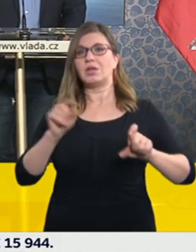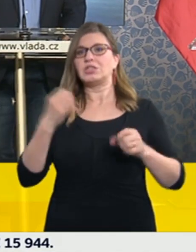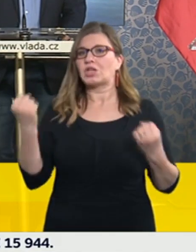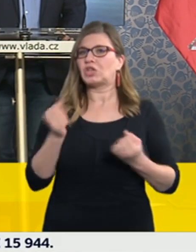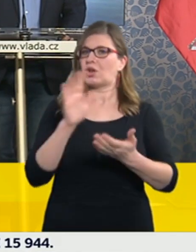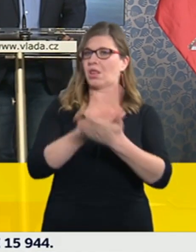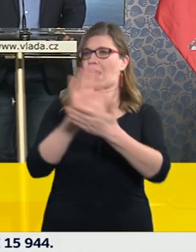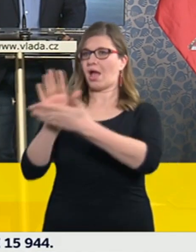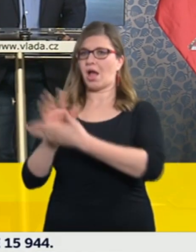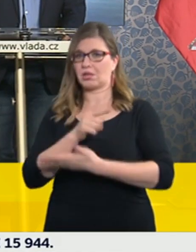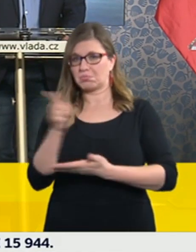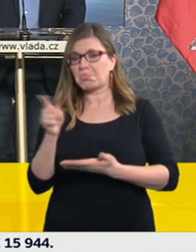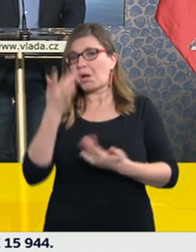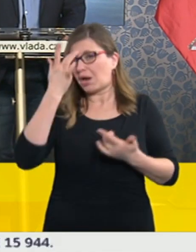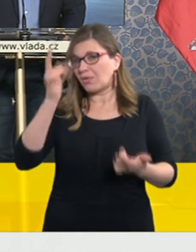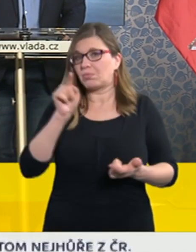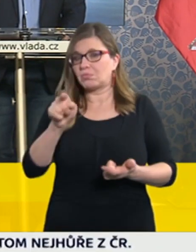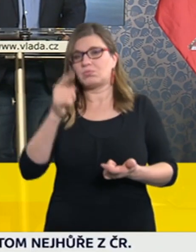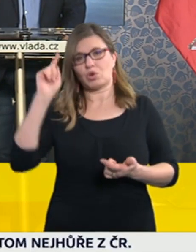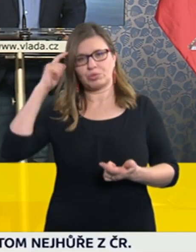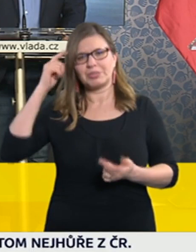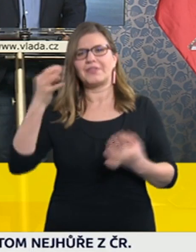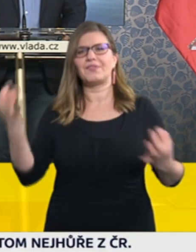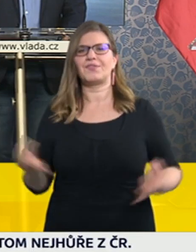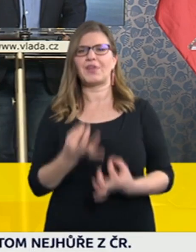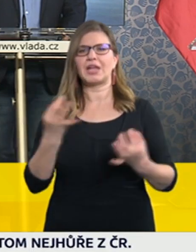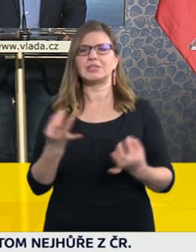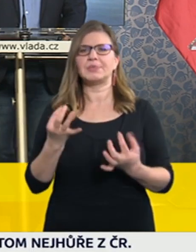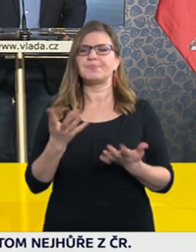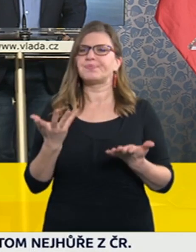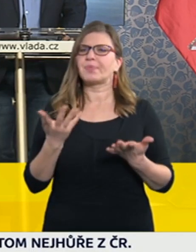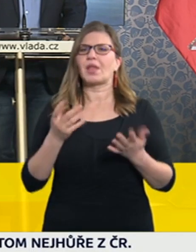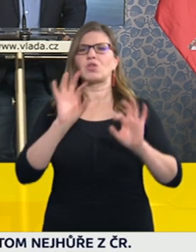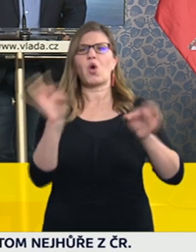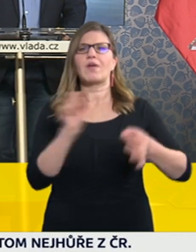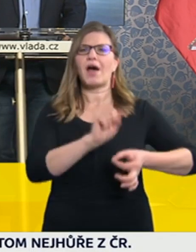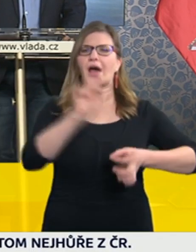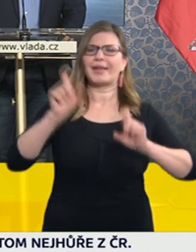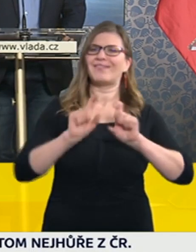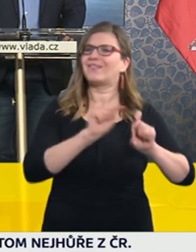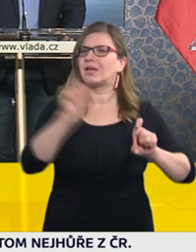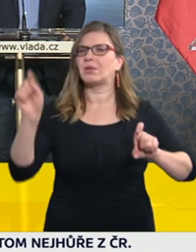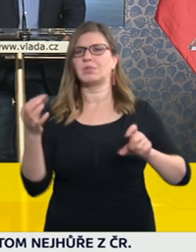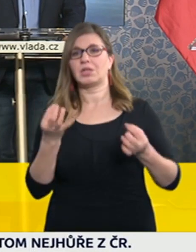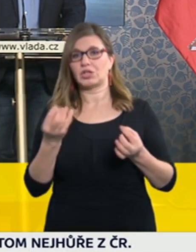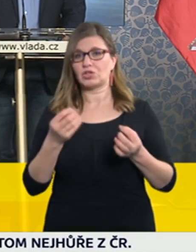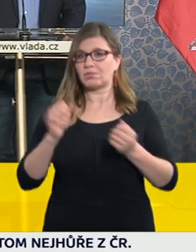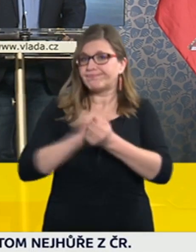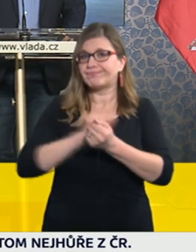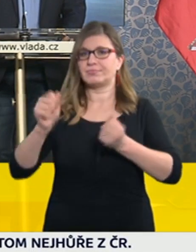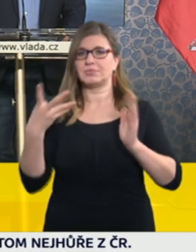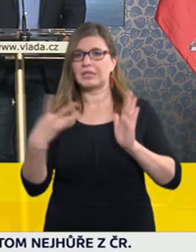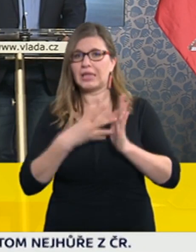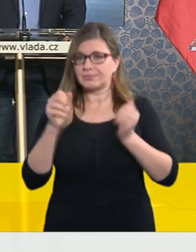zvažovali nějaké nařízení, například pravidelných testů, tam, kde pracují větší kolektivy lidí ve